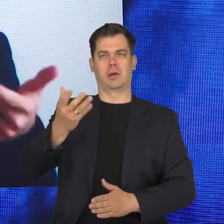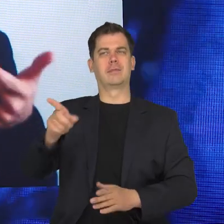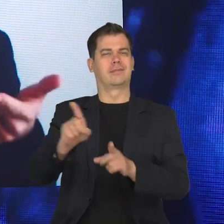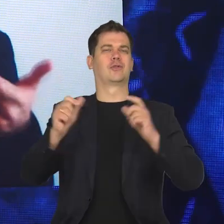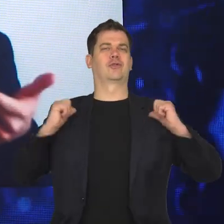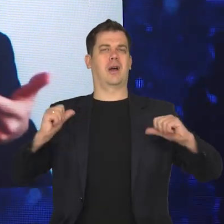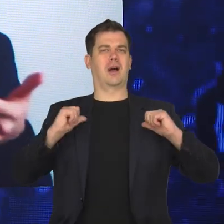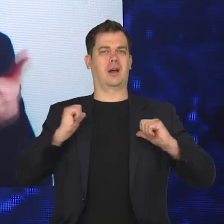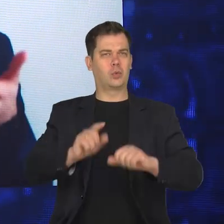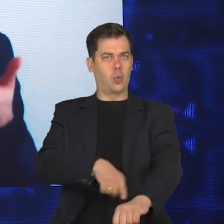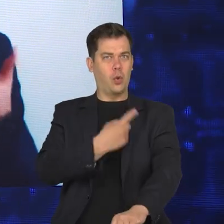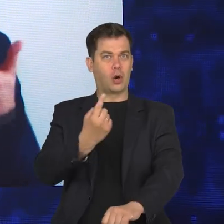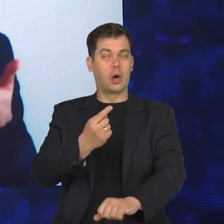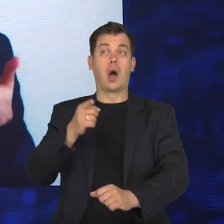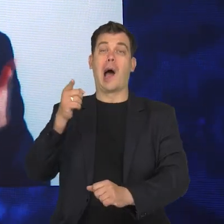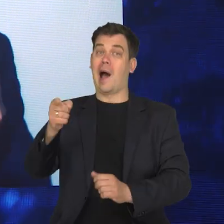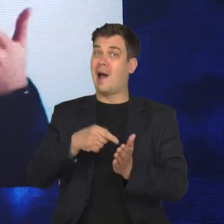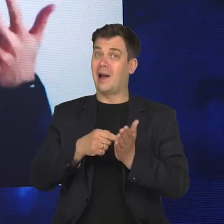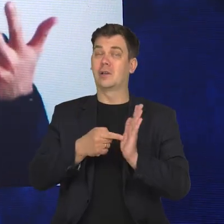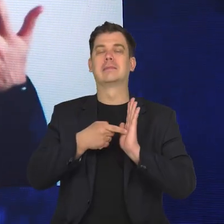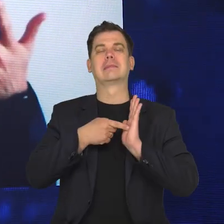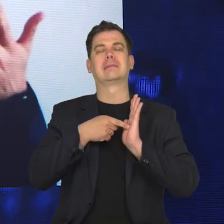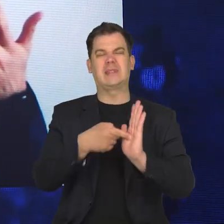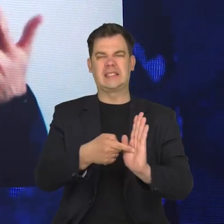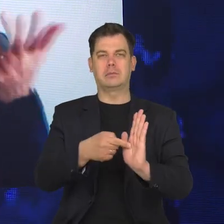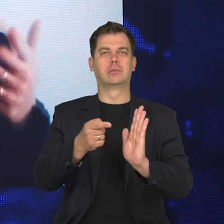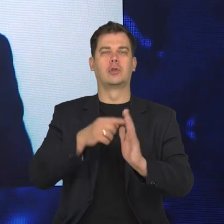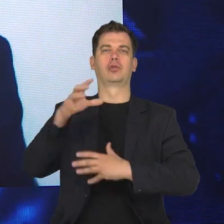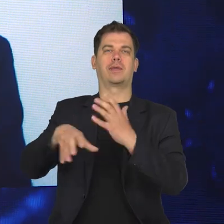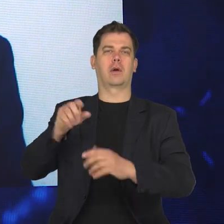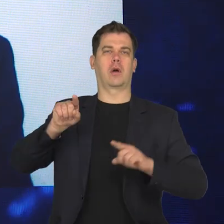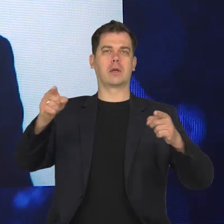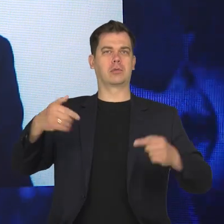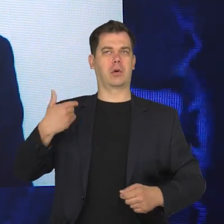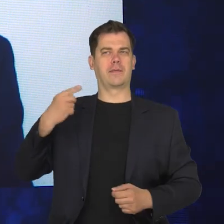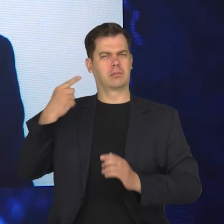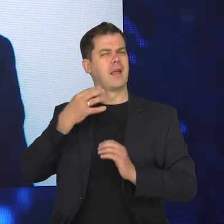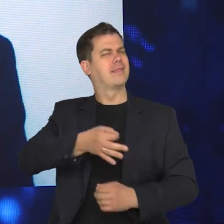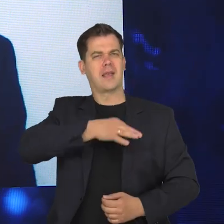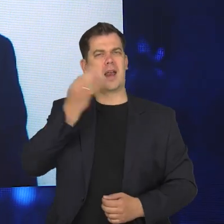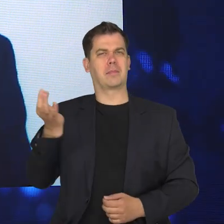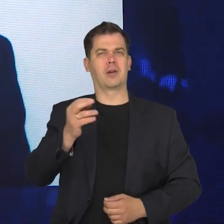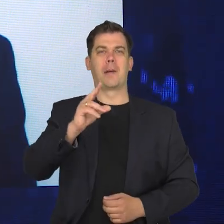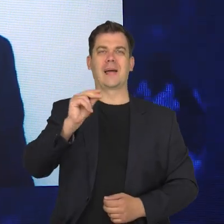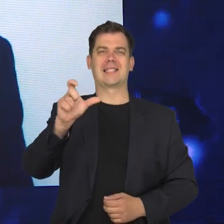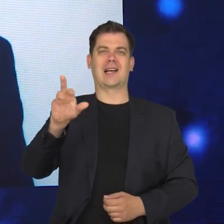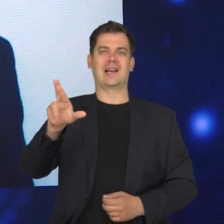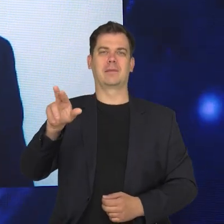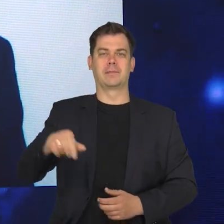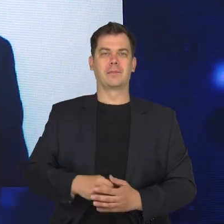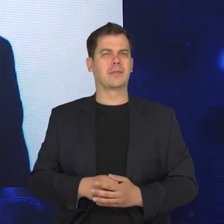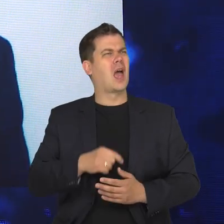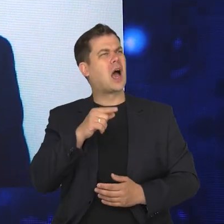się na ich wyniki dość długo. Natomiast one są zalecane przez Światową Organizację Zdrowia. Czyli one mają jakby największą